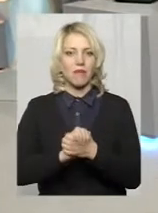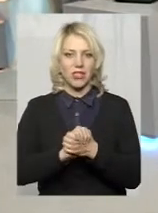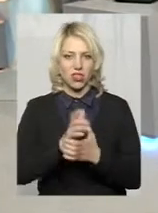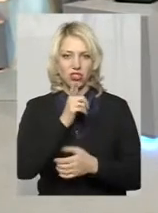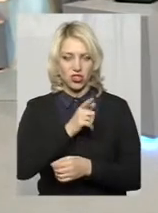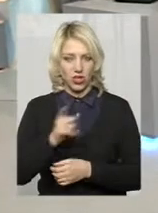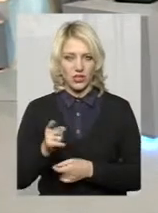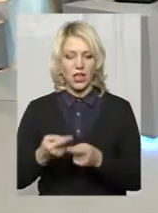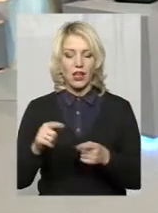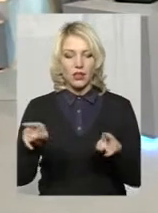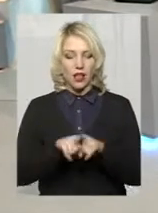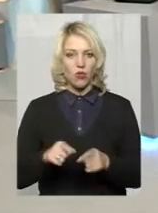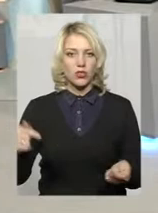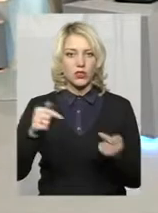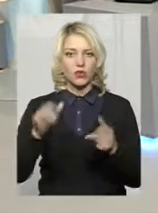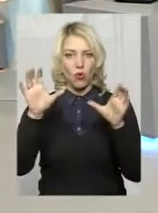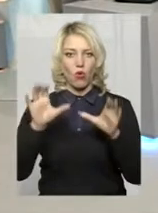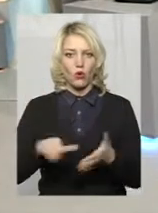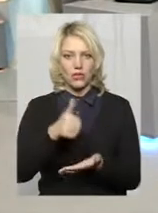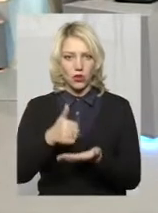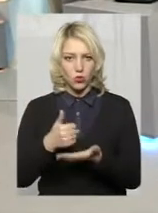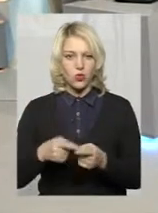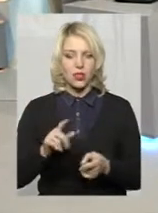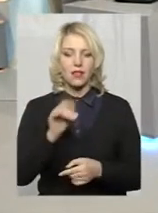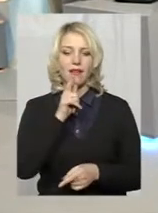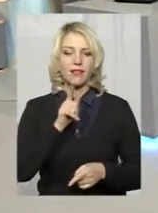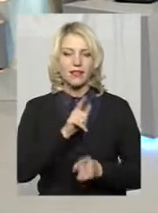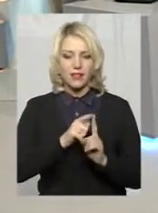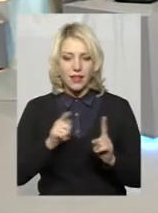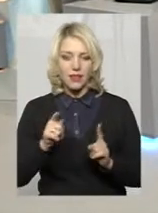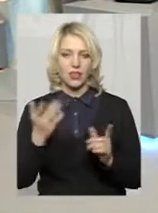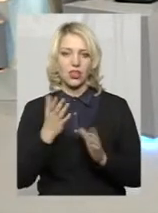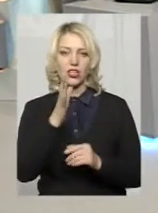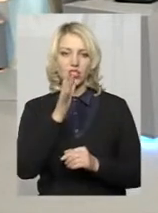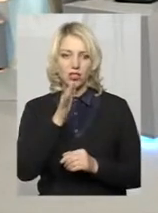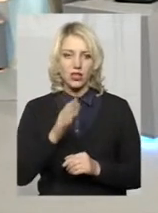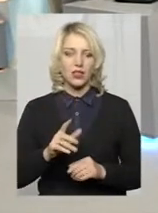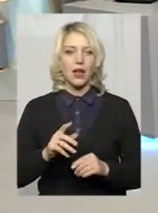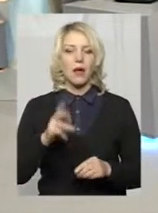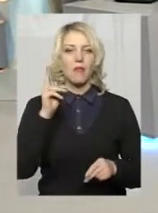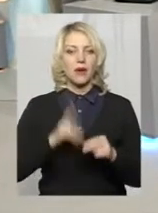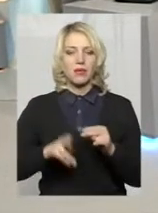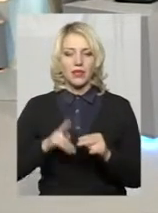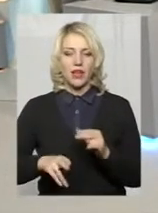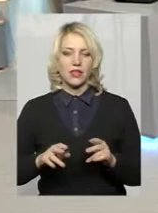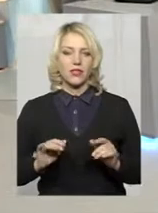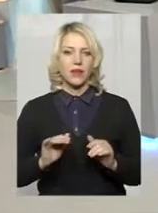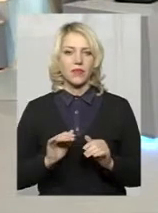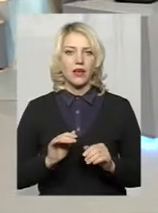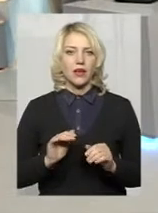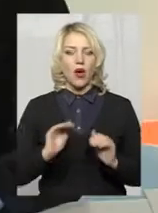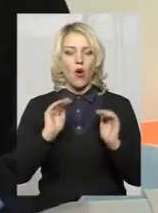також згідно Конституції і згідно даного закону, на деякий час можуть призупинятися дії деяких норм Конституції, які